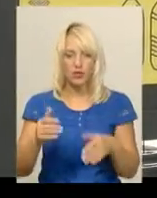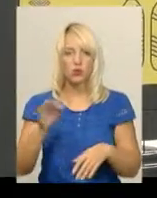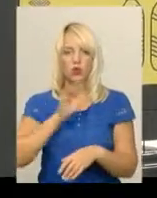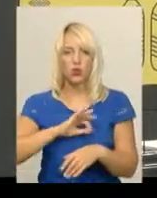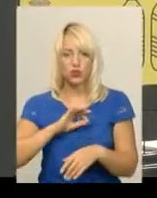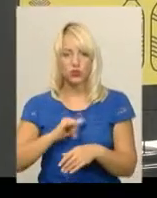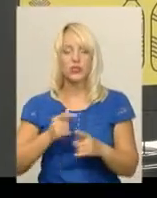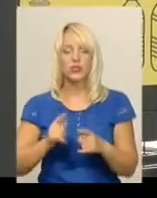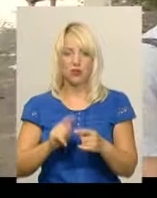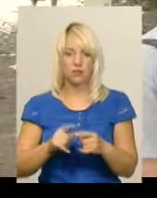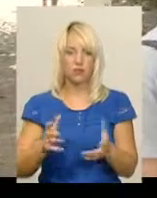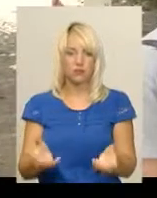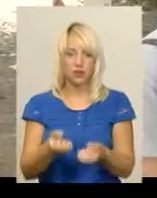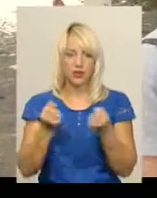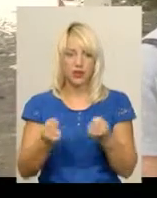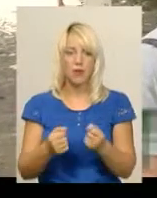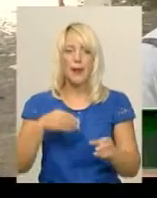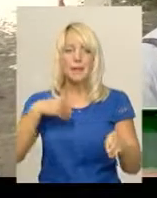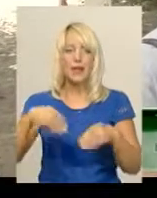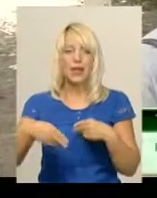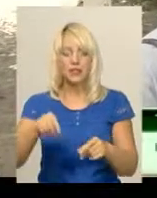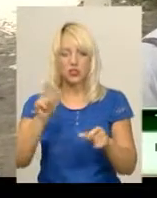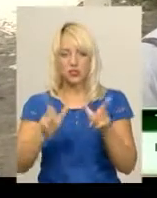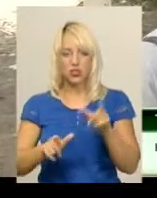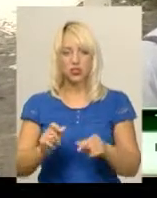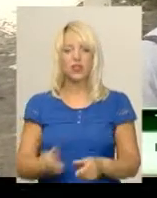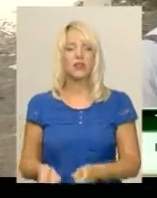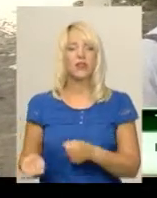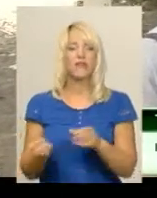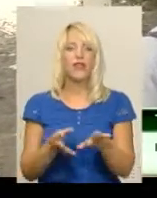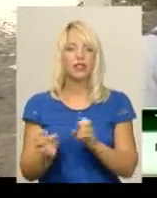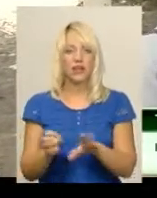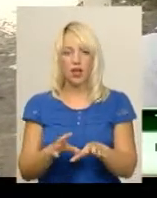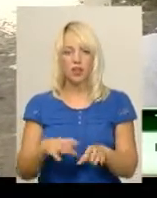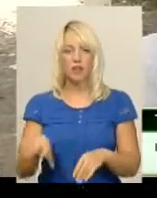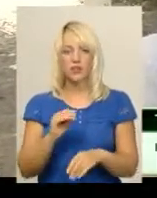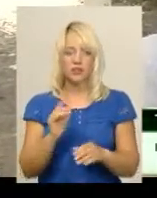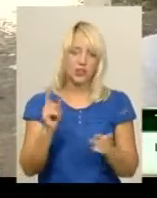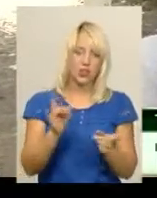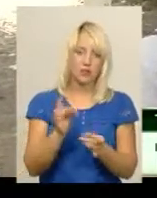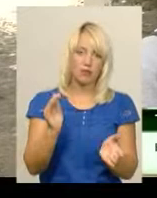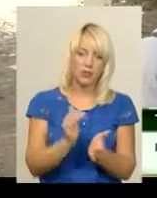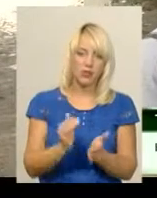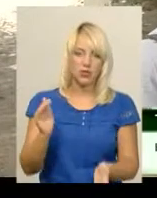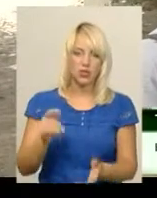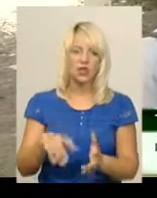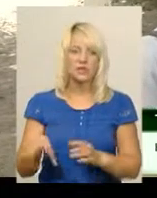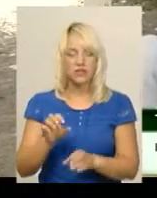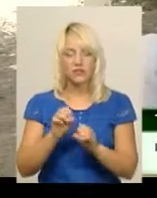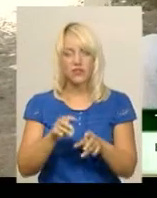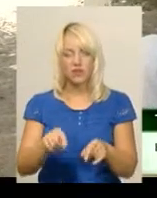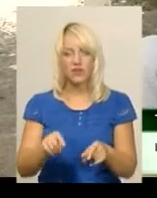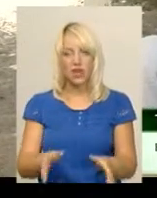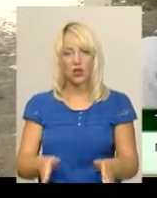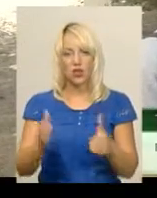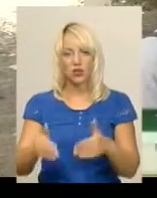сортування сміття підтримує. Пластикові пляшки викидаємо всі, незалежно, які менші, більші, всі викидаємо цей контейнер, а все